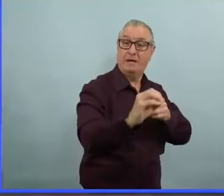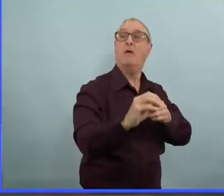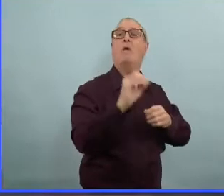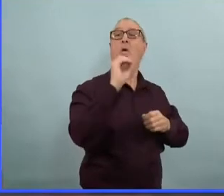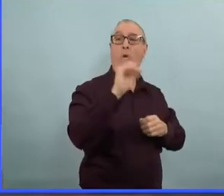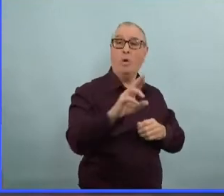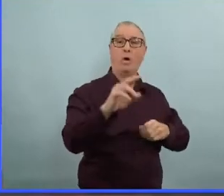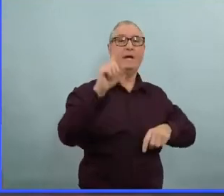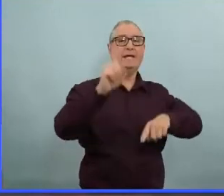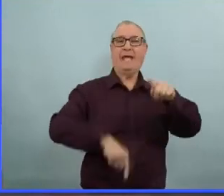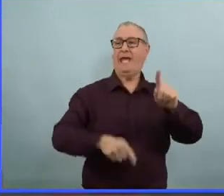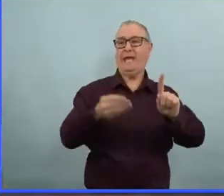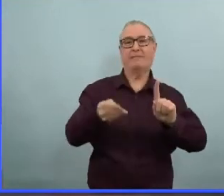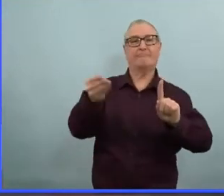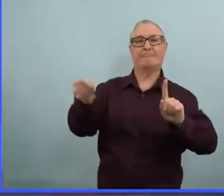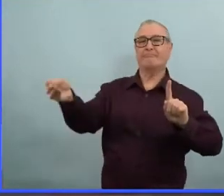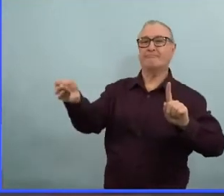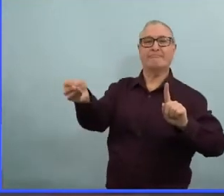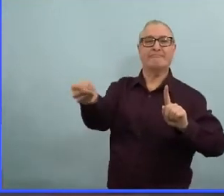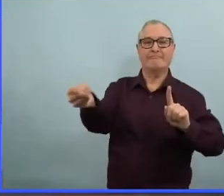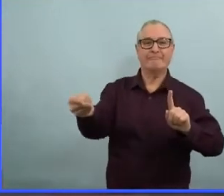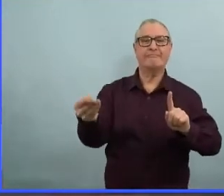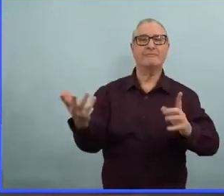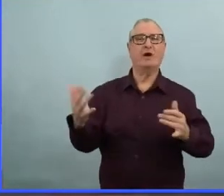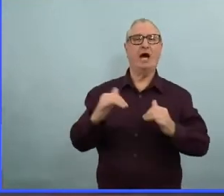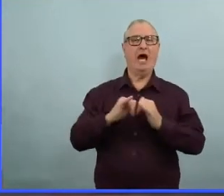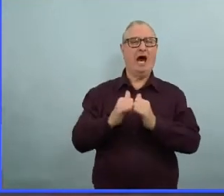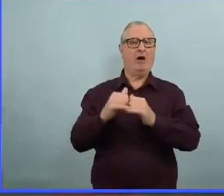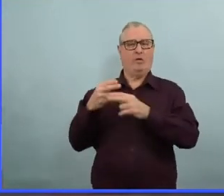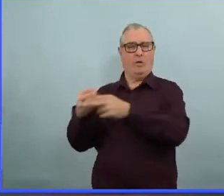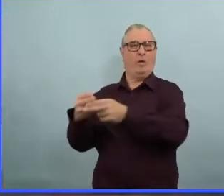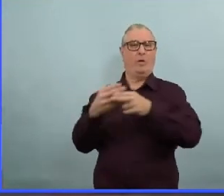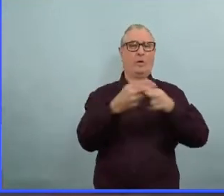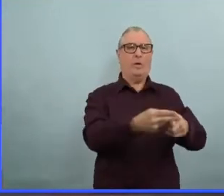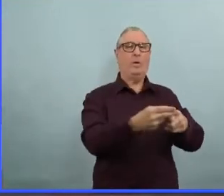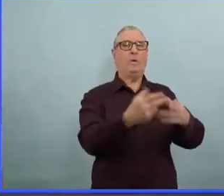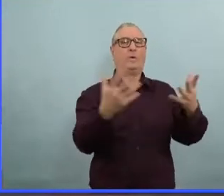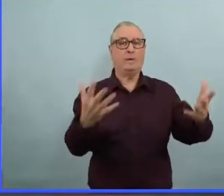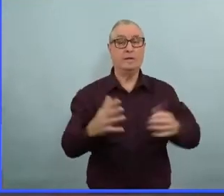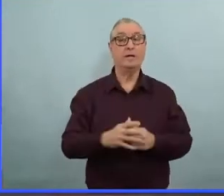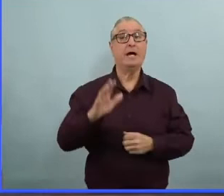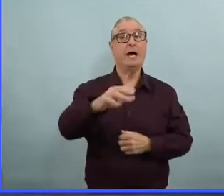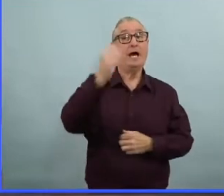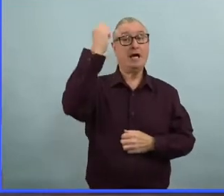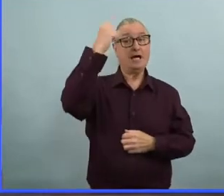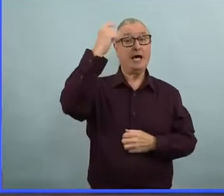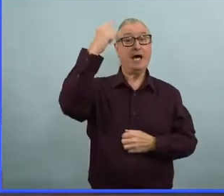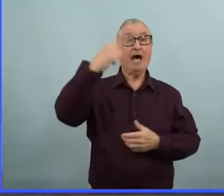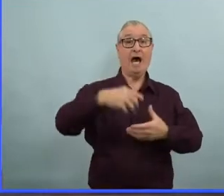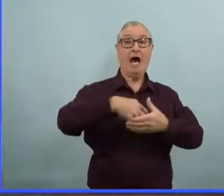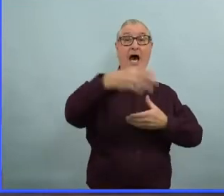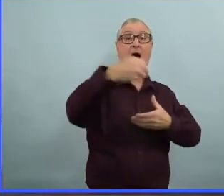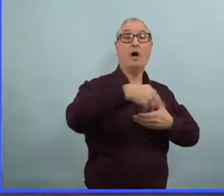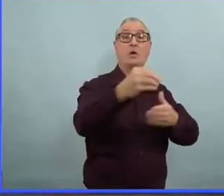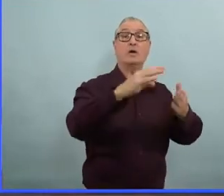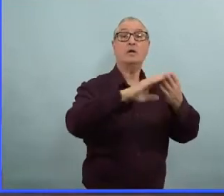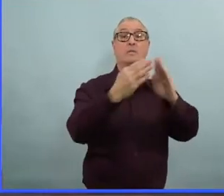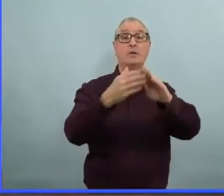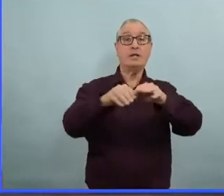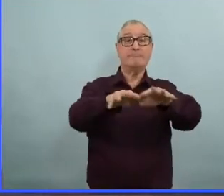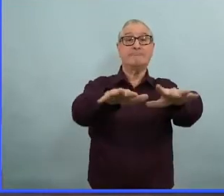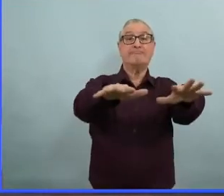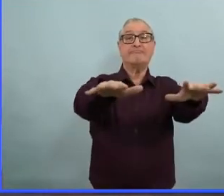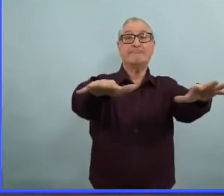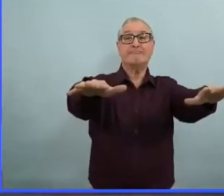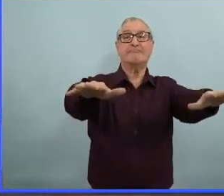transmission qui est très propagée dans la communauté, on voit un très grand nombre de personnes qui sont à l'hôpital et